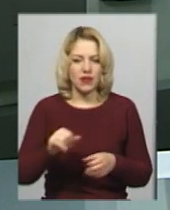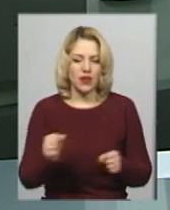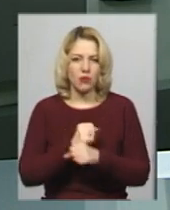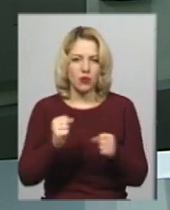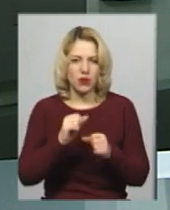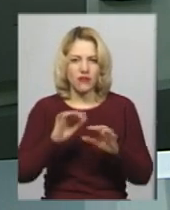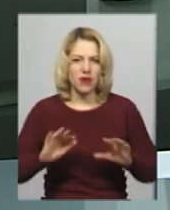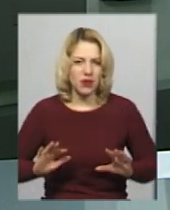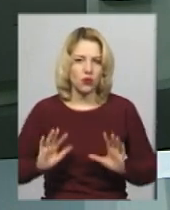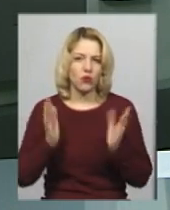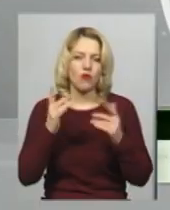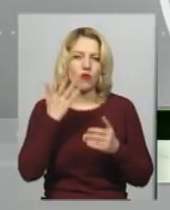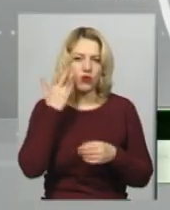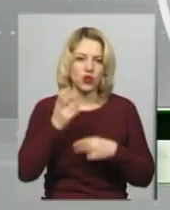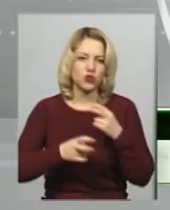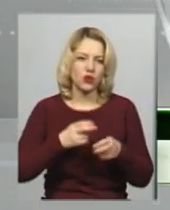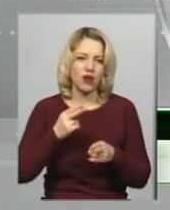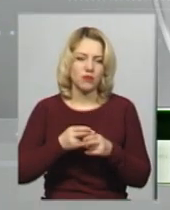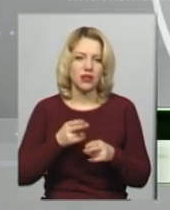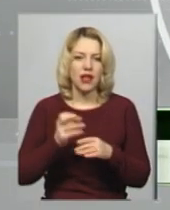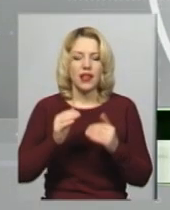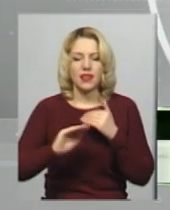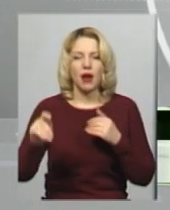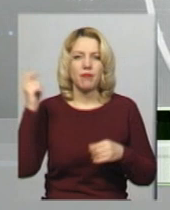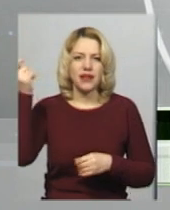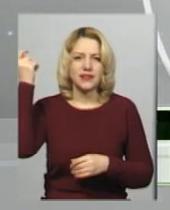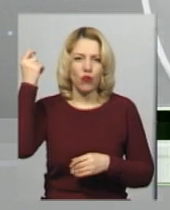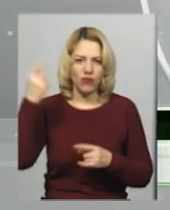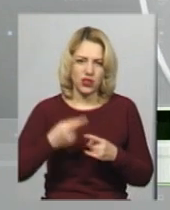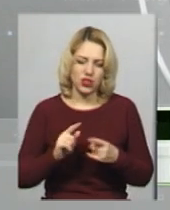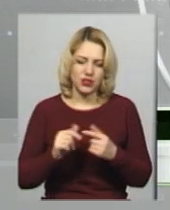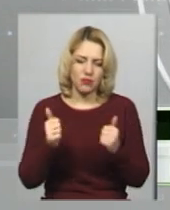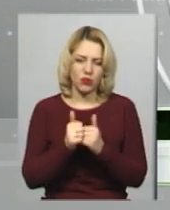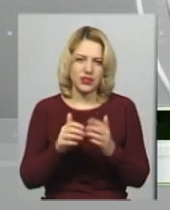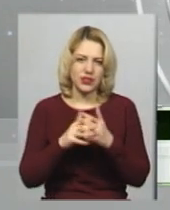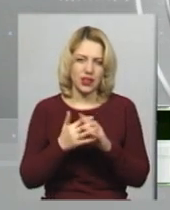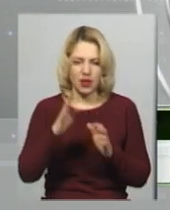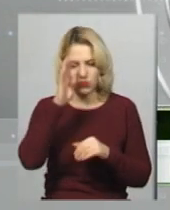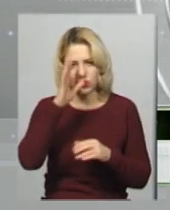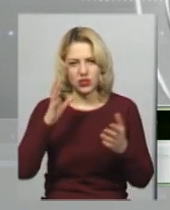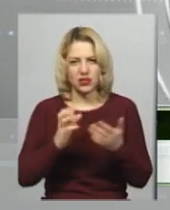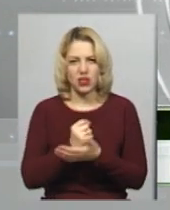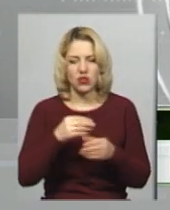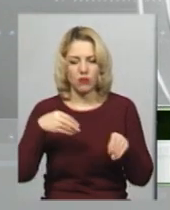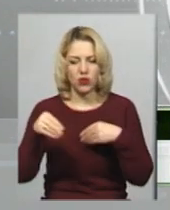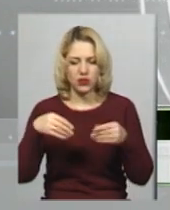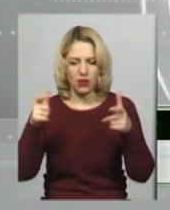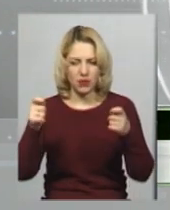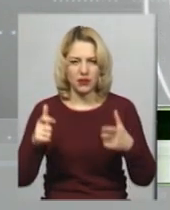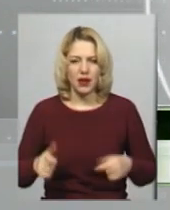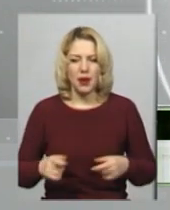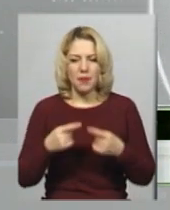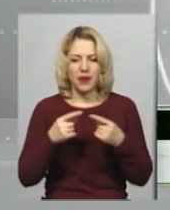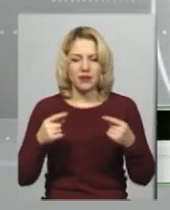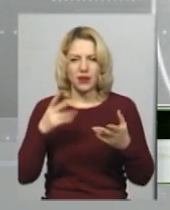шукав металобрухт. На посовищі, неподалік свого села, він знайшов поліетиленові мішки з предметами, схожими на